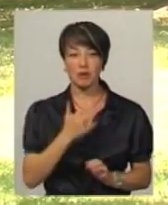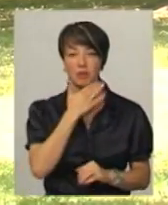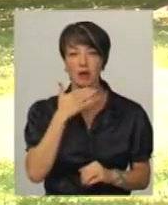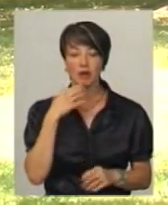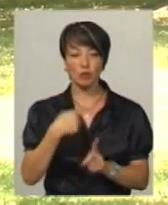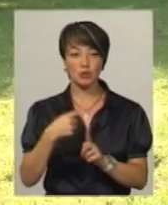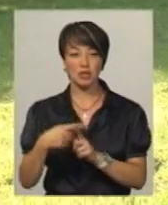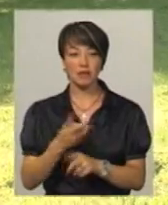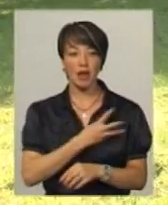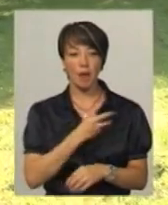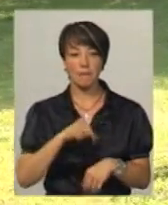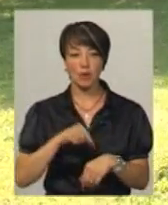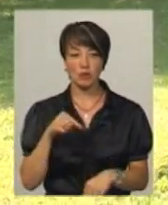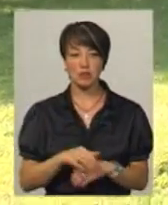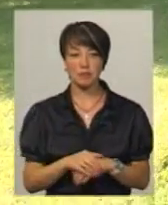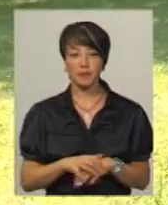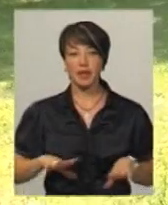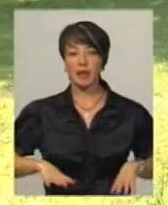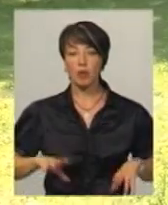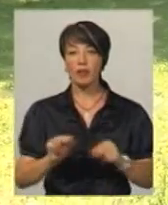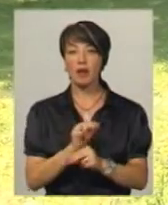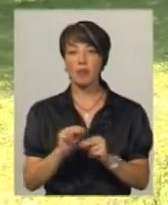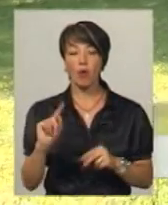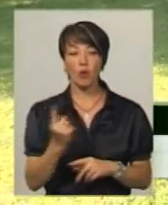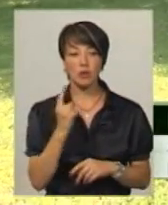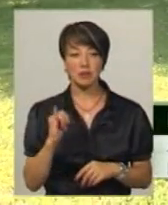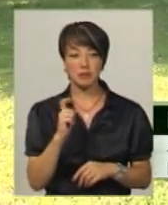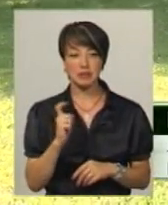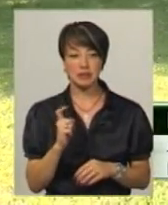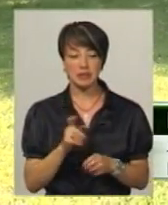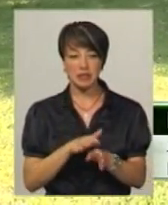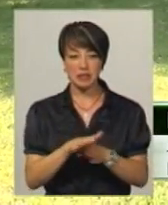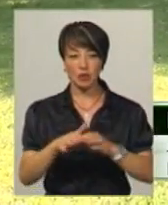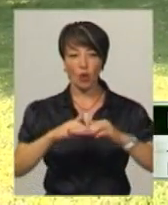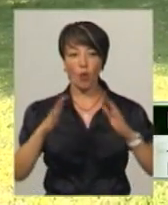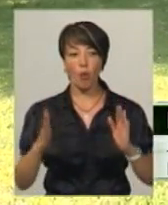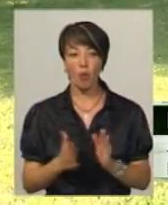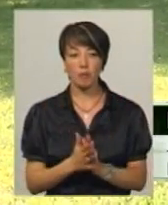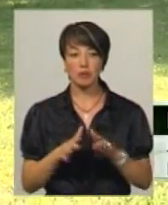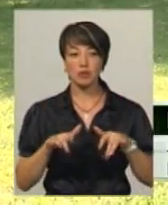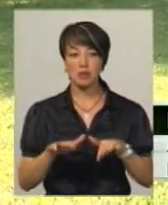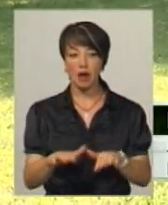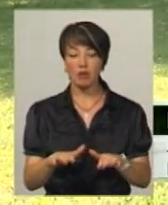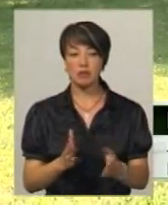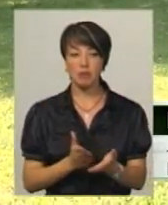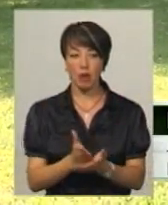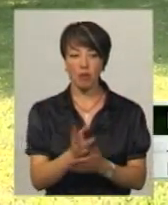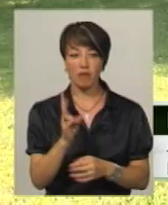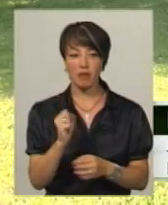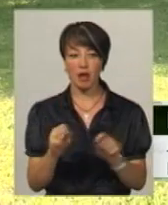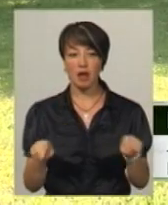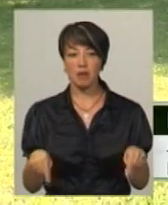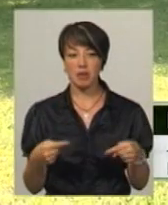позитивних емоцій. Іпотерапія є одним з цілого комплексу заходів, які спрямовані на